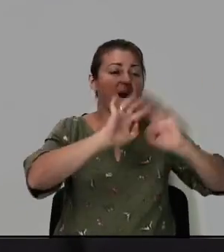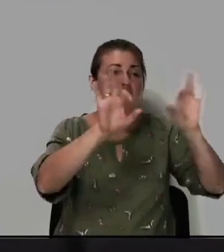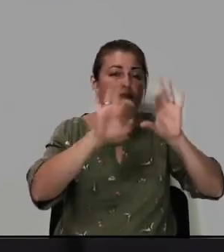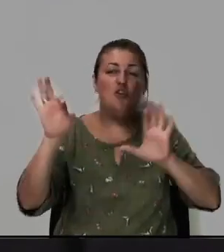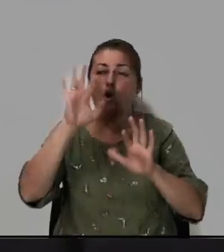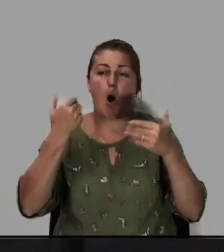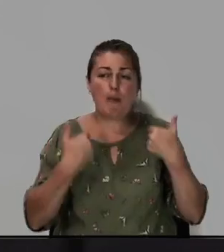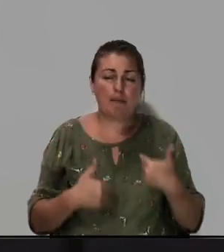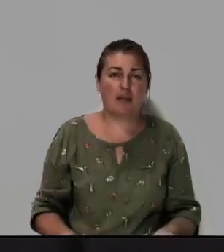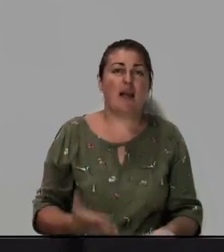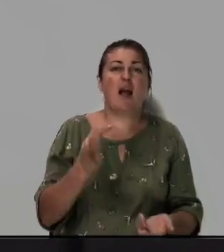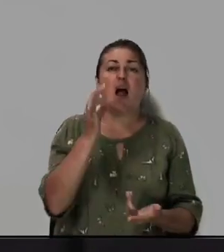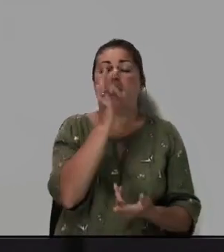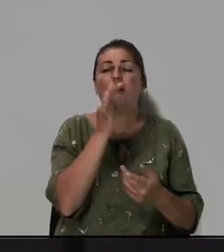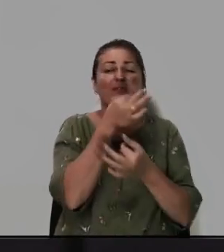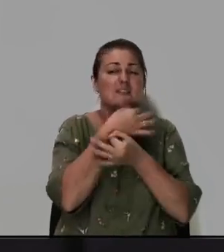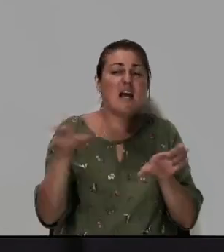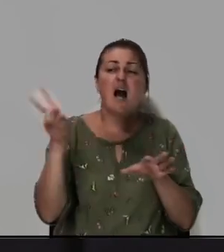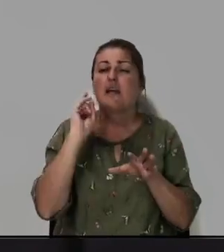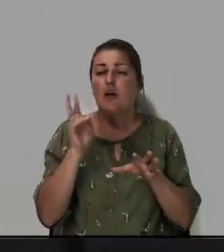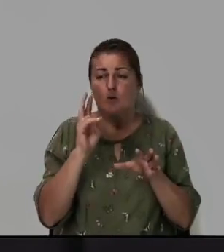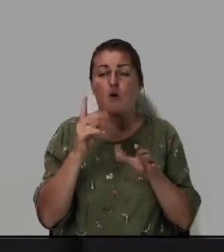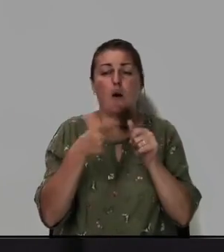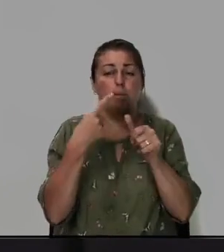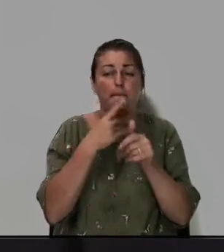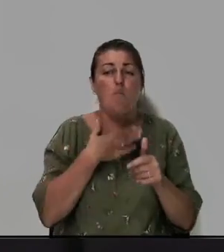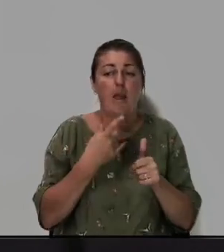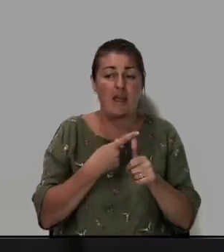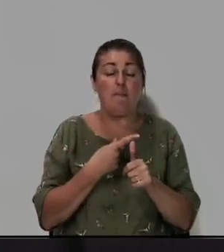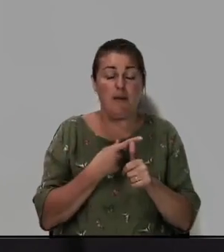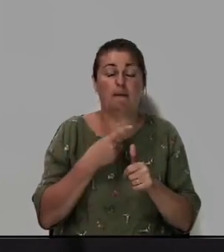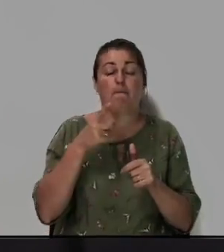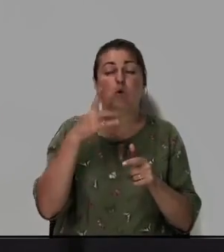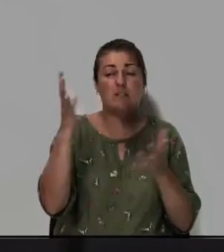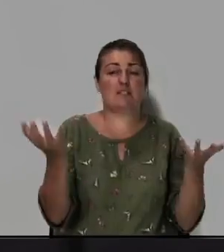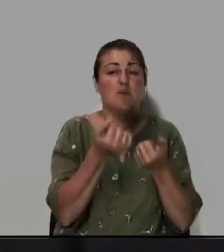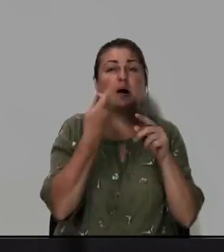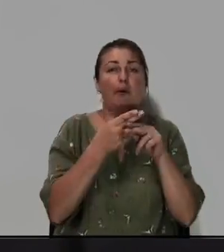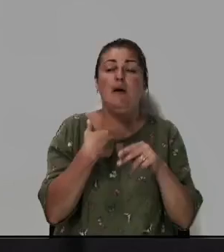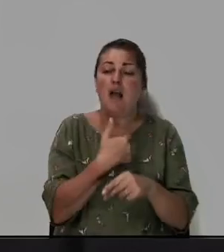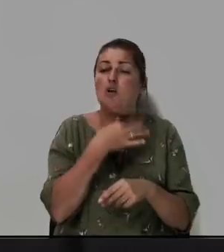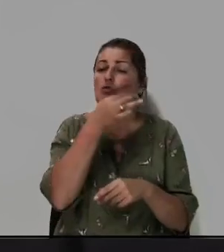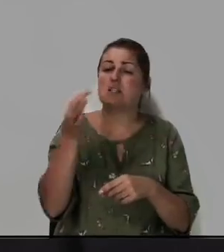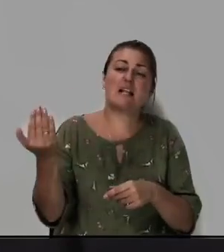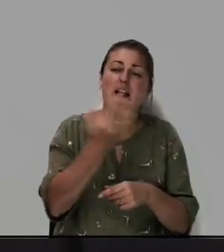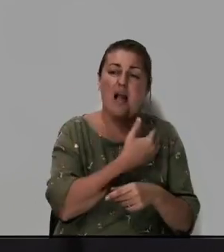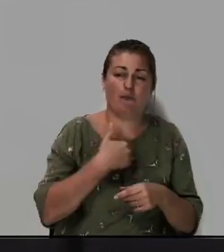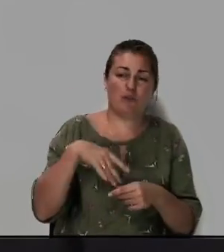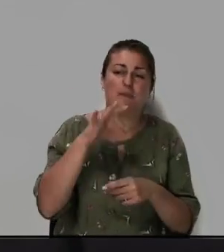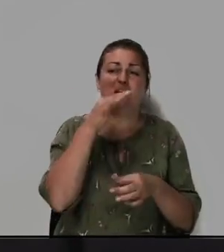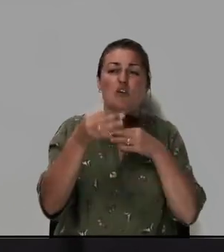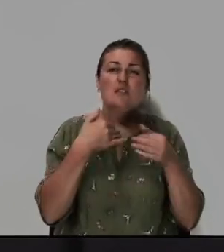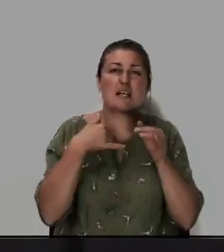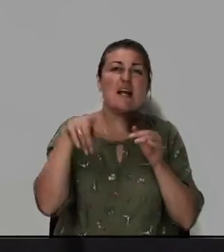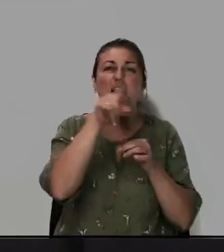обо Мне. И всякий, кто призовет Мое имя, спасется. Поэтому я хочу сказать всем нам, и хочу сказать